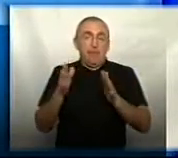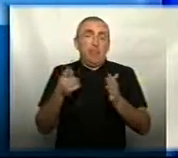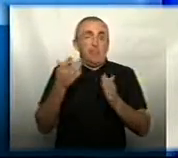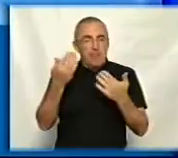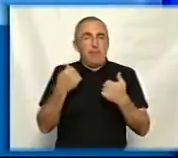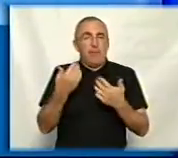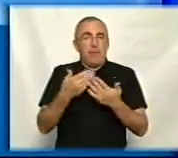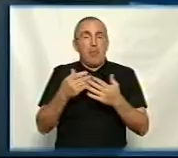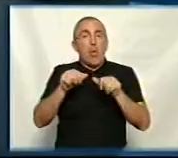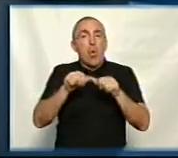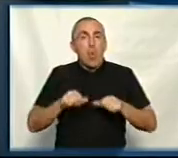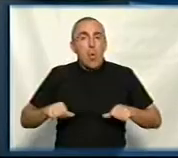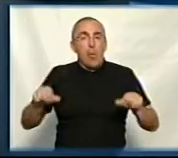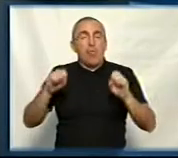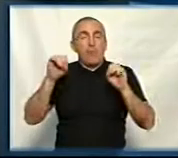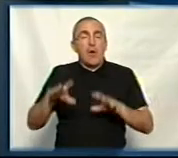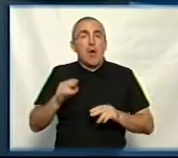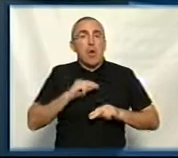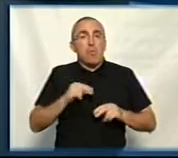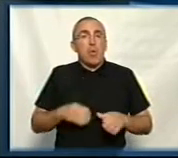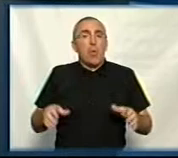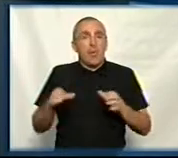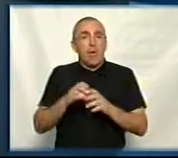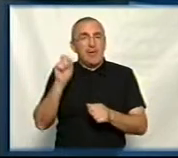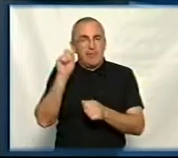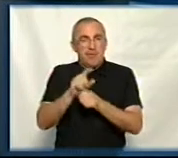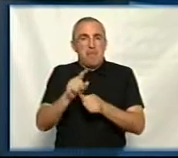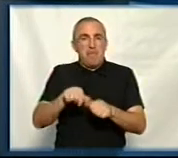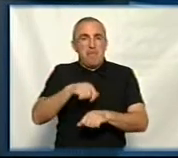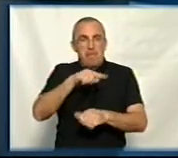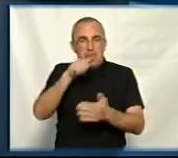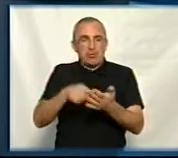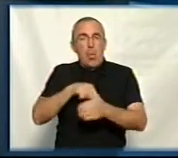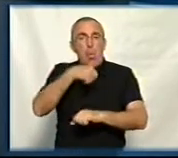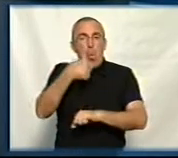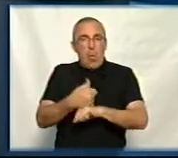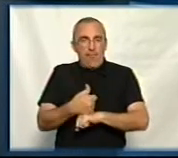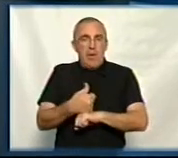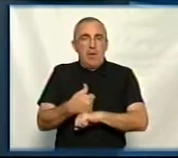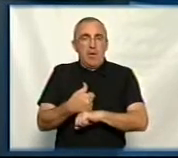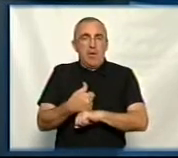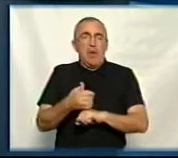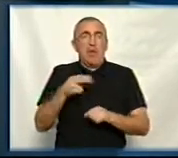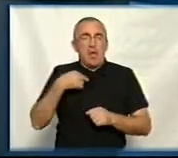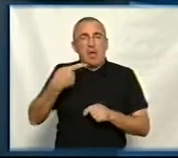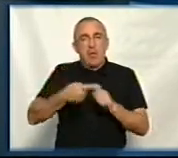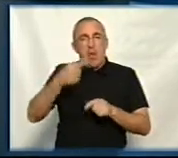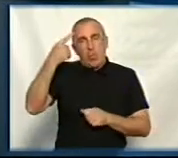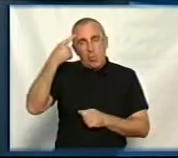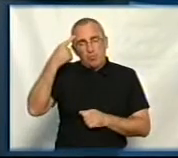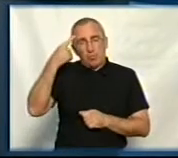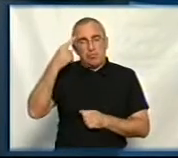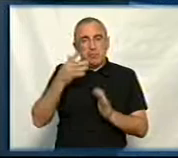Ось давайте тепер до комісії, вірніше, до робочої групи, яку створило розпорядження міського голови. Я так розумію, що для